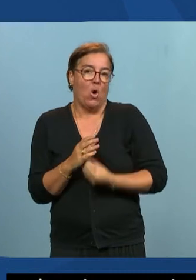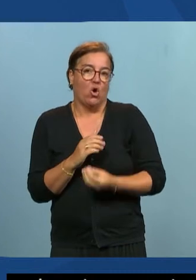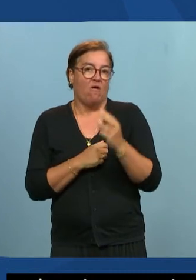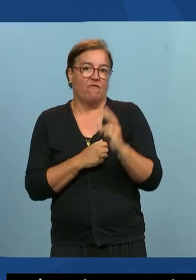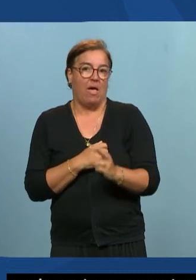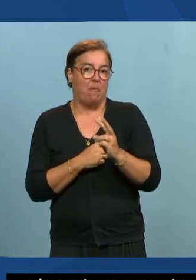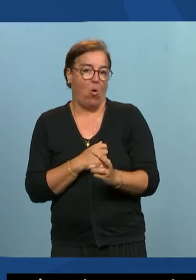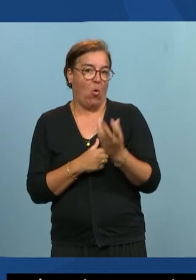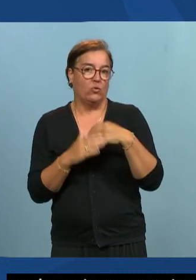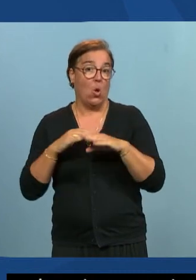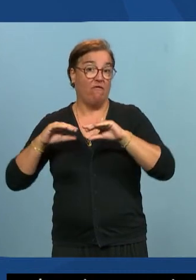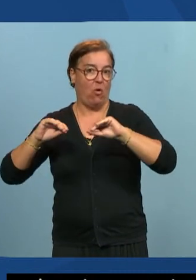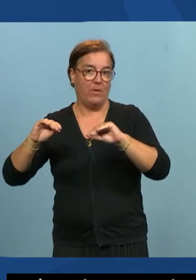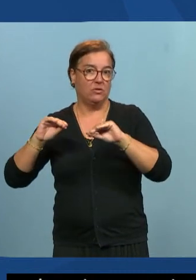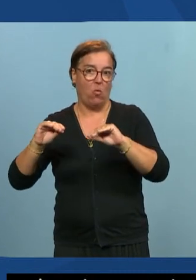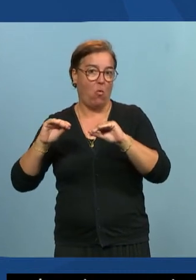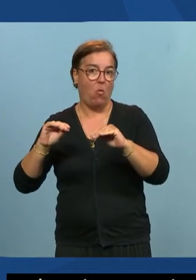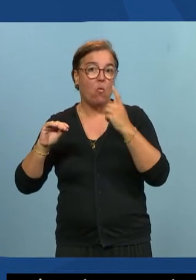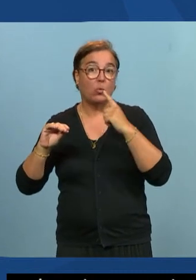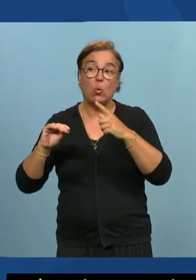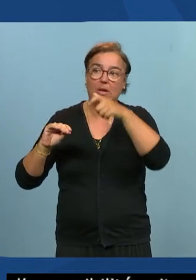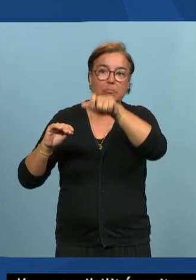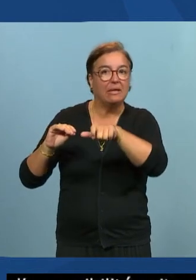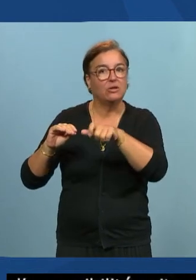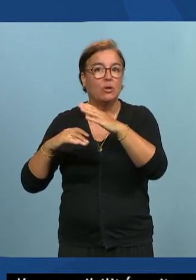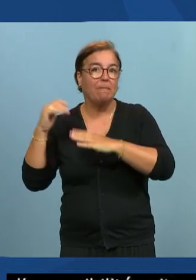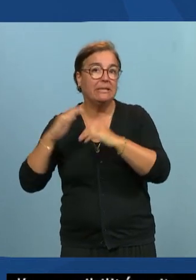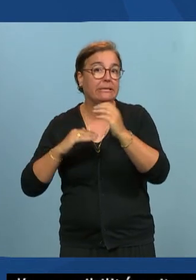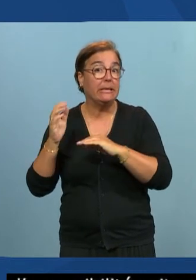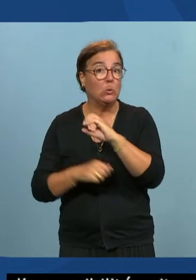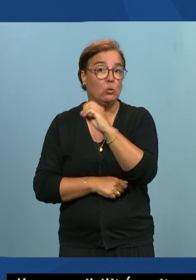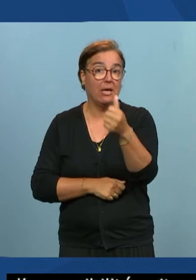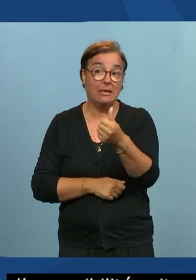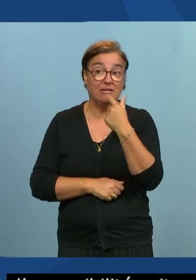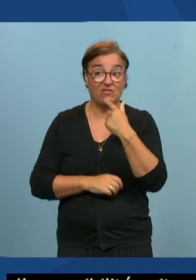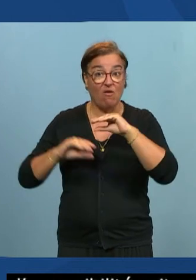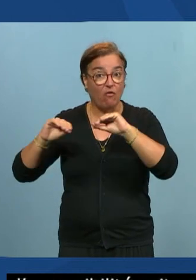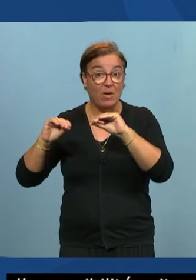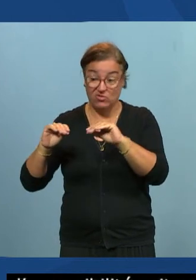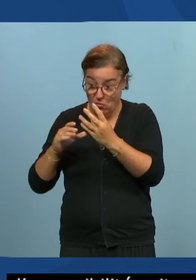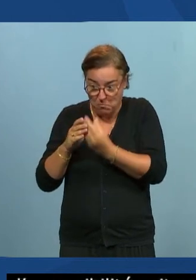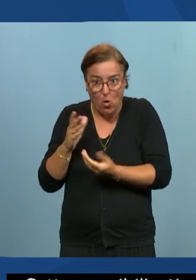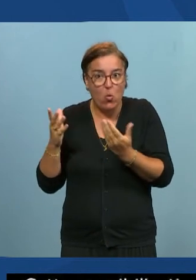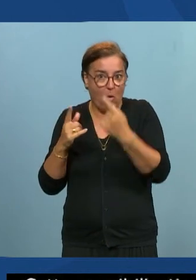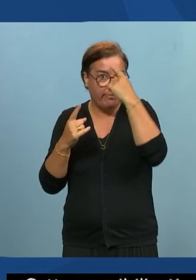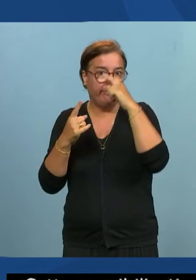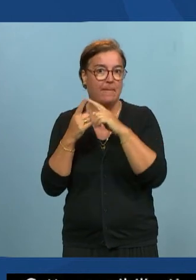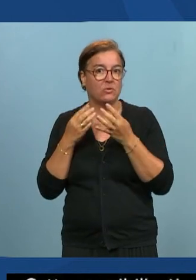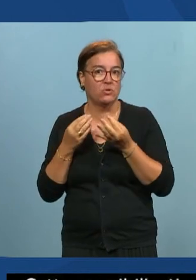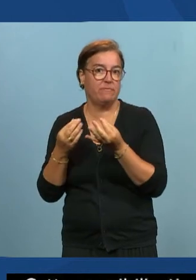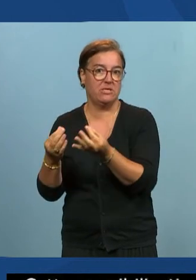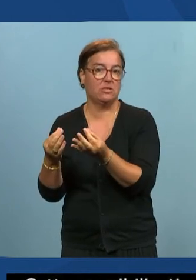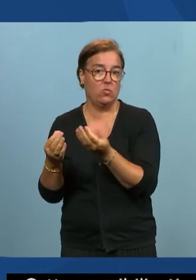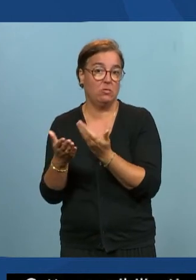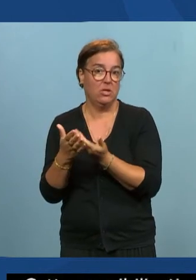dans les formations qui forment au numérique justement le sujet étant rarement voire jamais abordé c'est sur ces